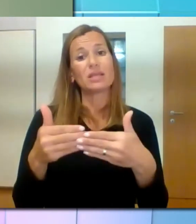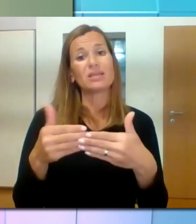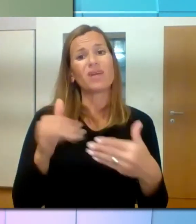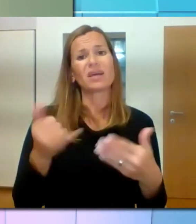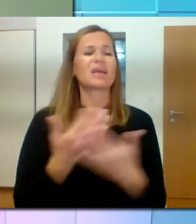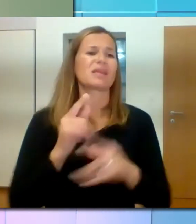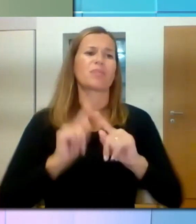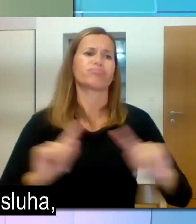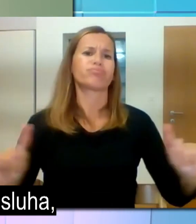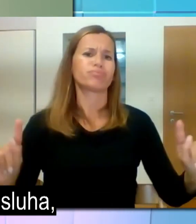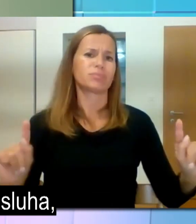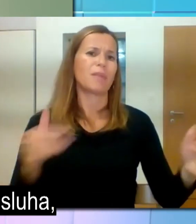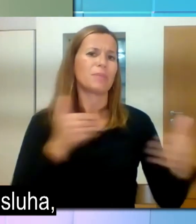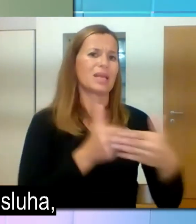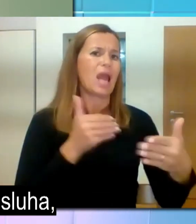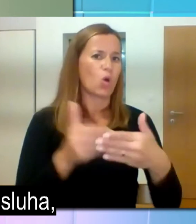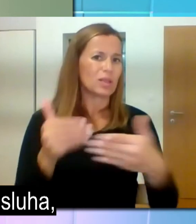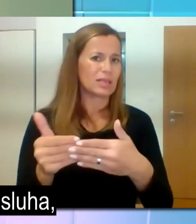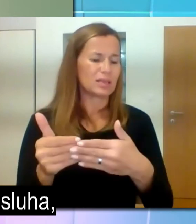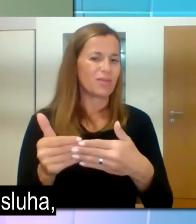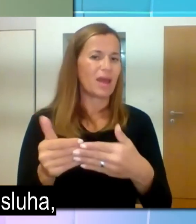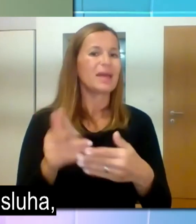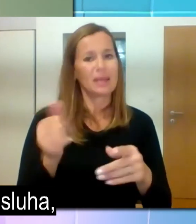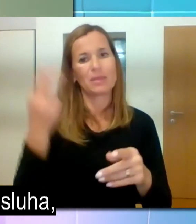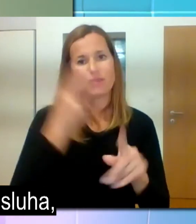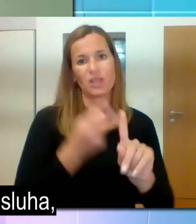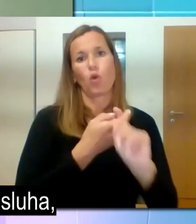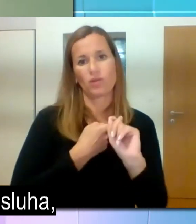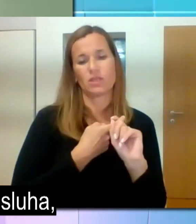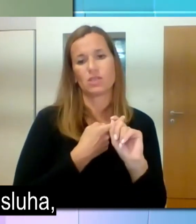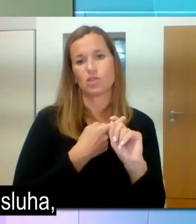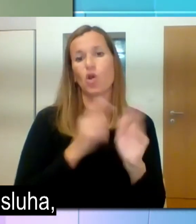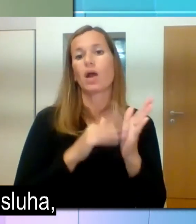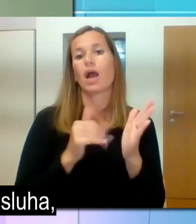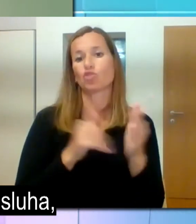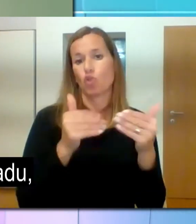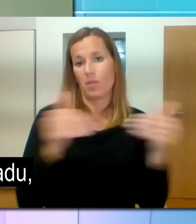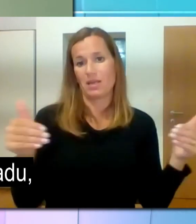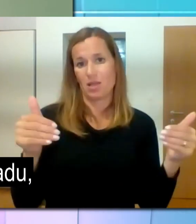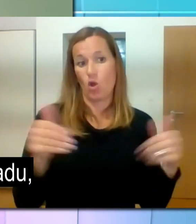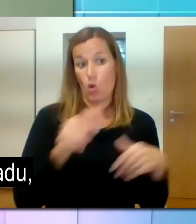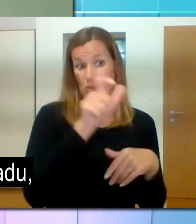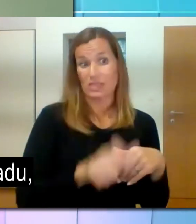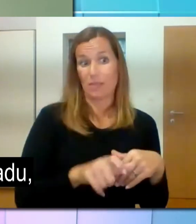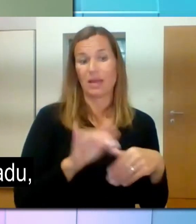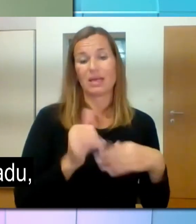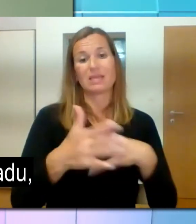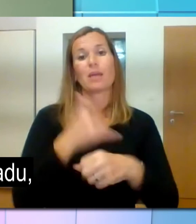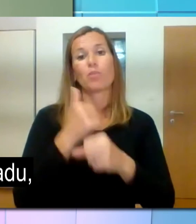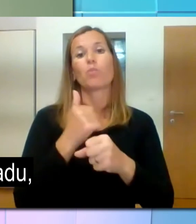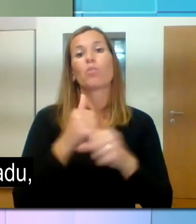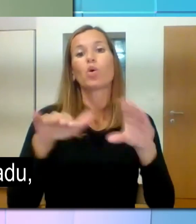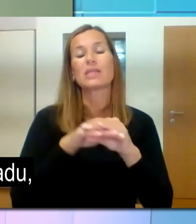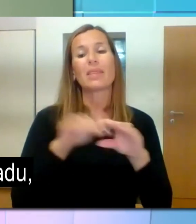je zaposlena pri delodajalca ima. Zdaj, če se skoncentriramo konkretno na osebo za ukvarost duha, je